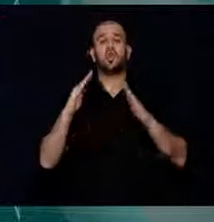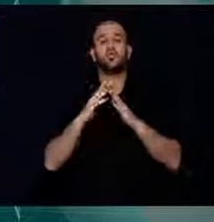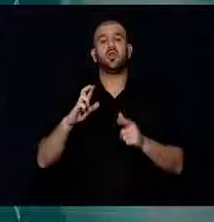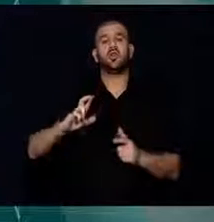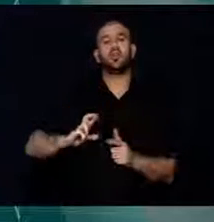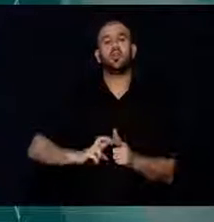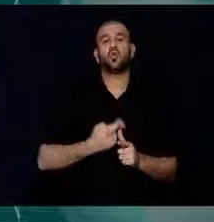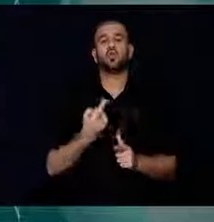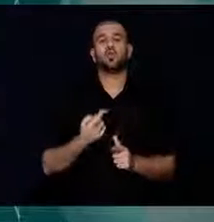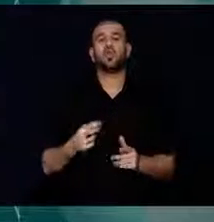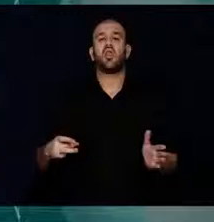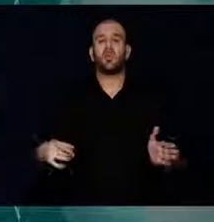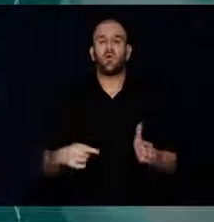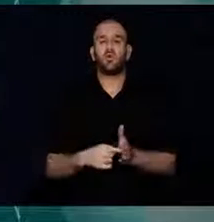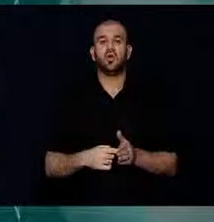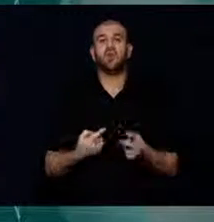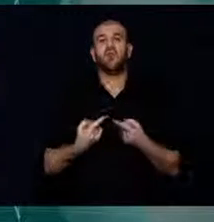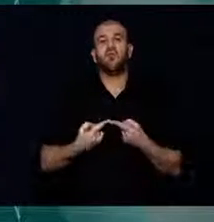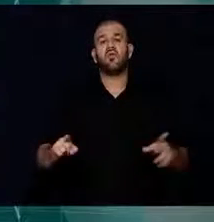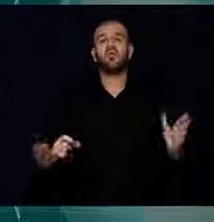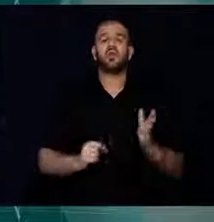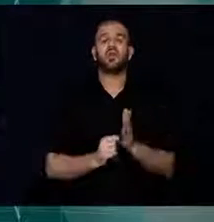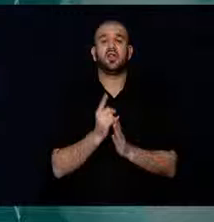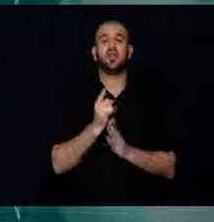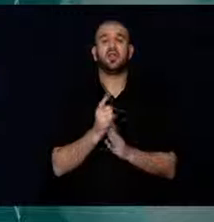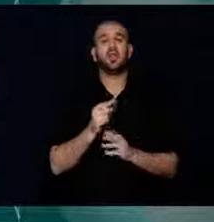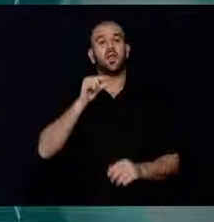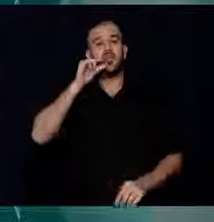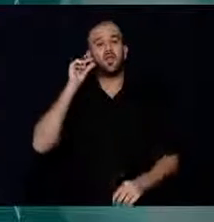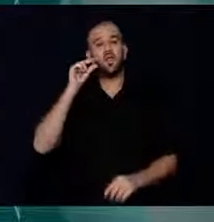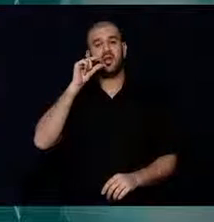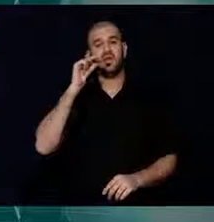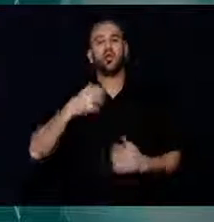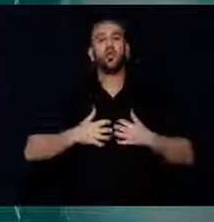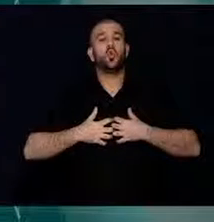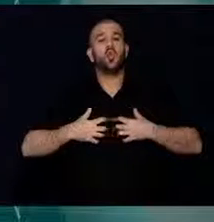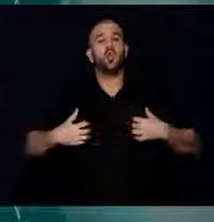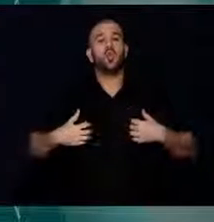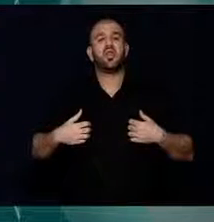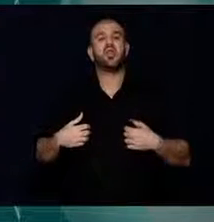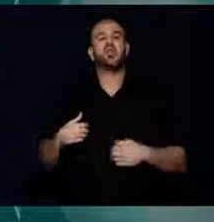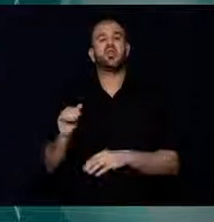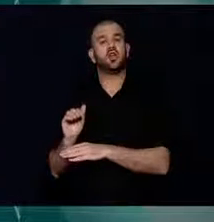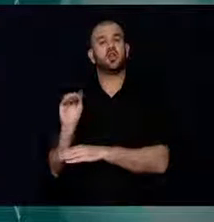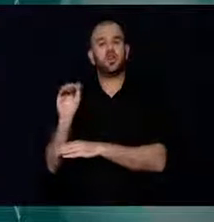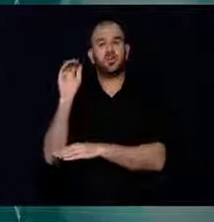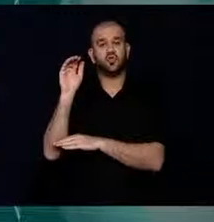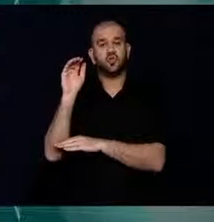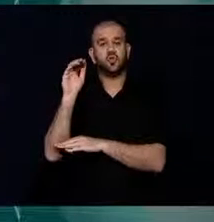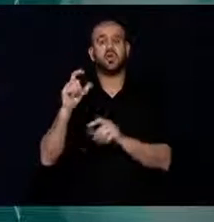güvenle yaşayabilecekleri, Sosyal uyum ve iş becerilerini